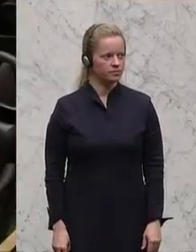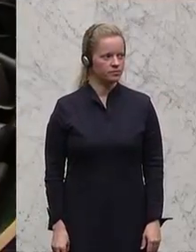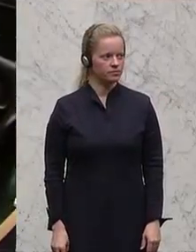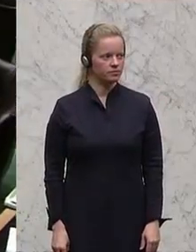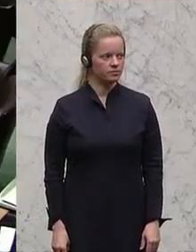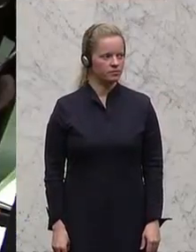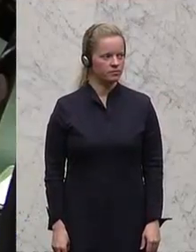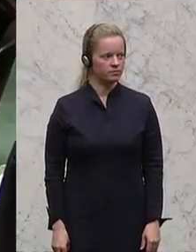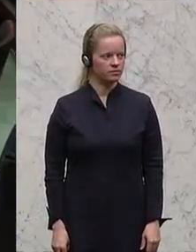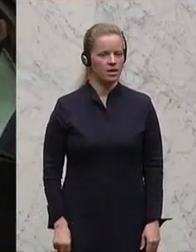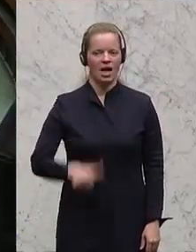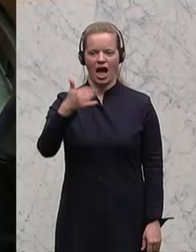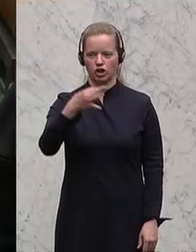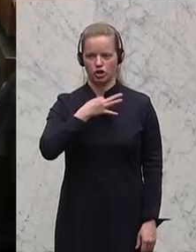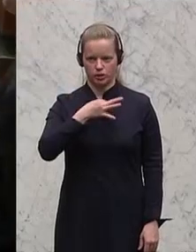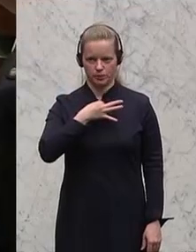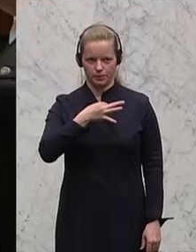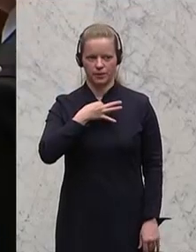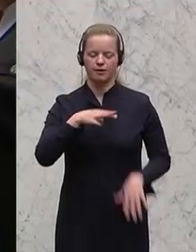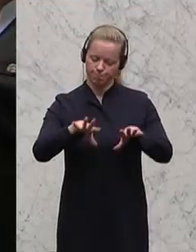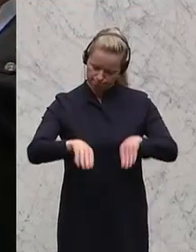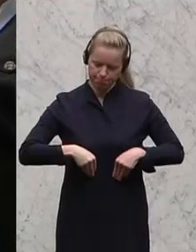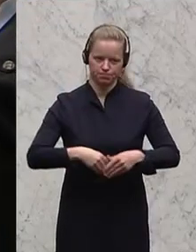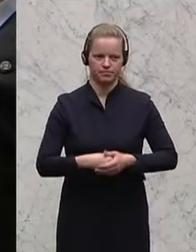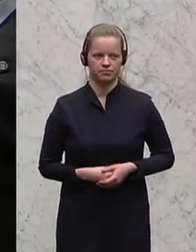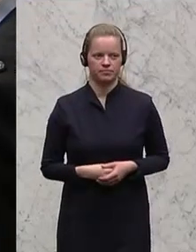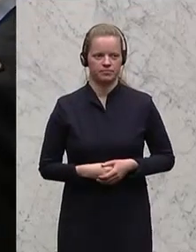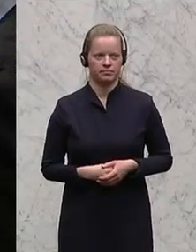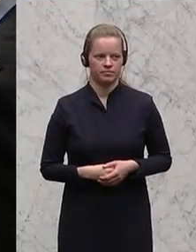Das ist einstimmig angenommen.